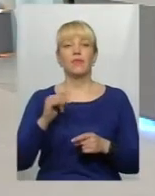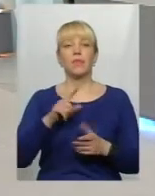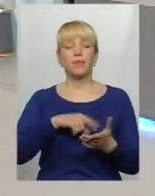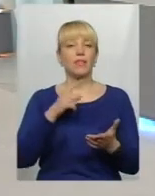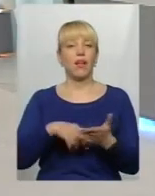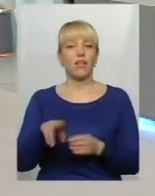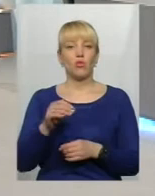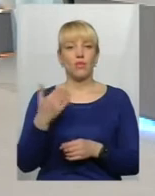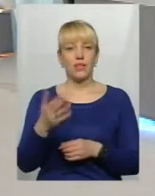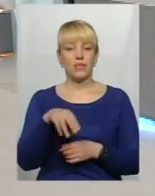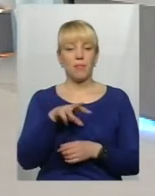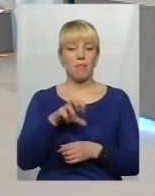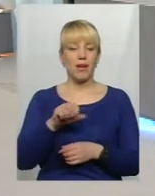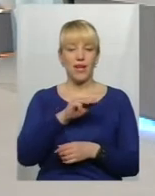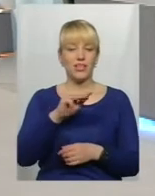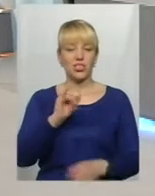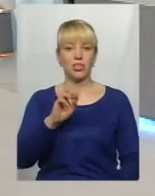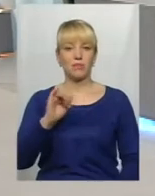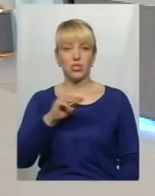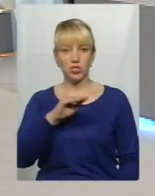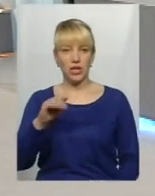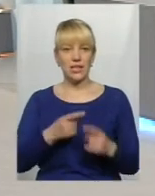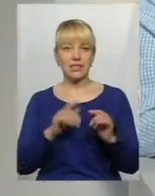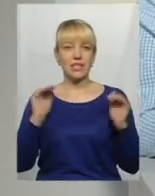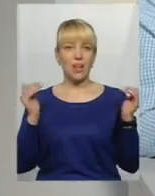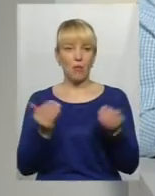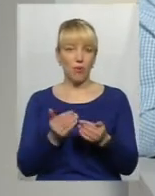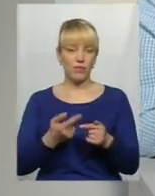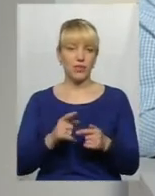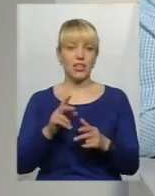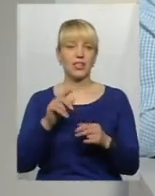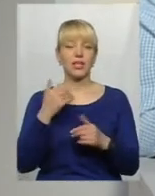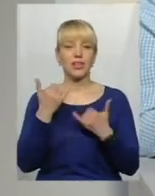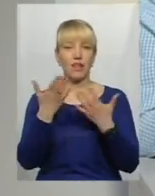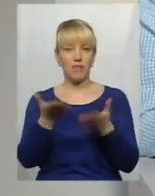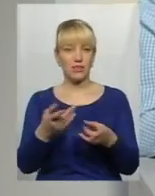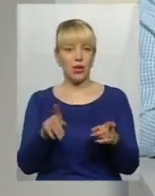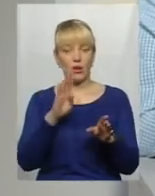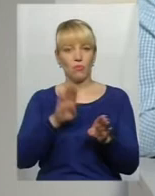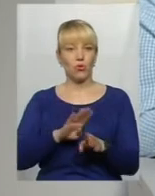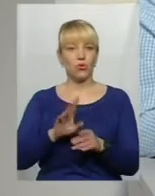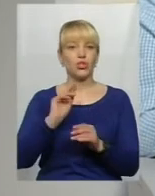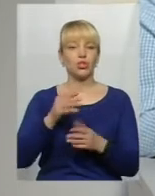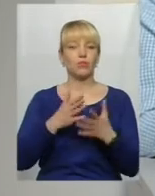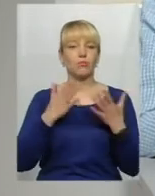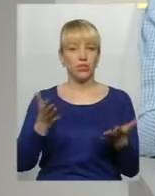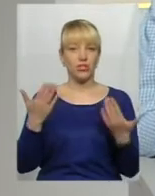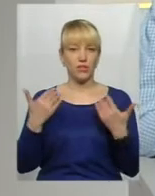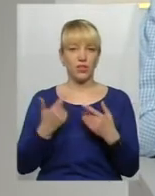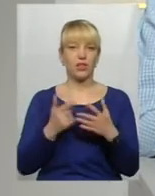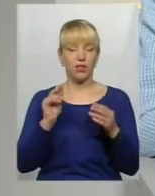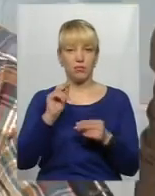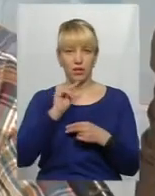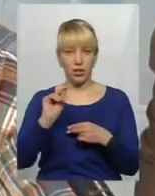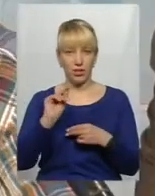ж таки, межибіж, так, заповідник, мабуть, для вашого заповідника, чим більше вихідних, тим краще, бо людей більше